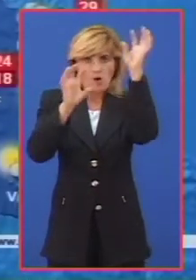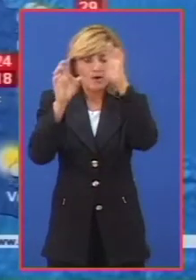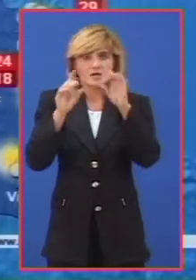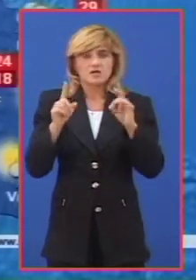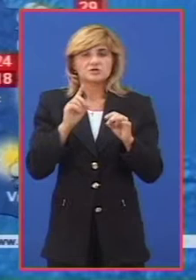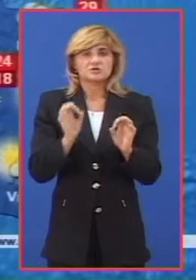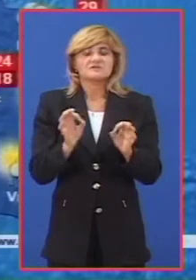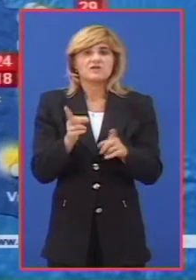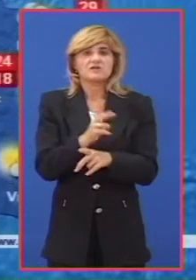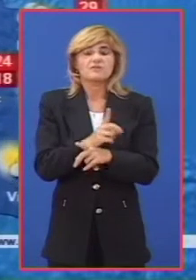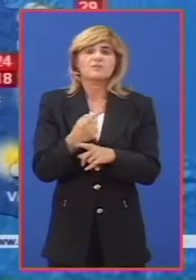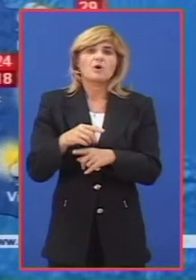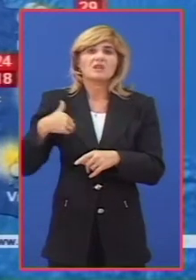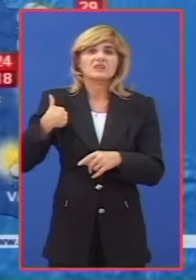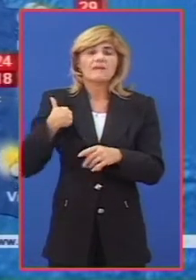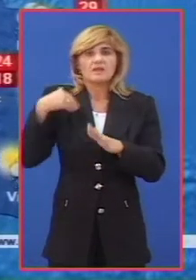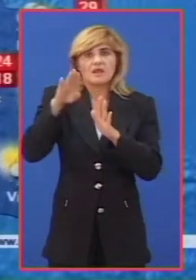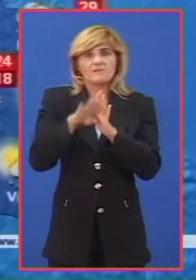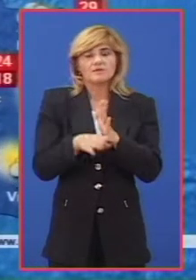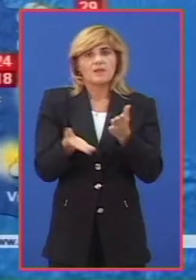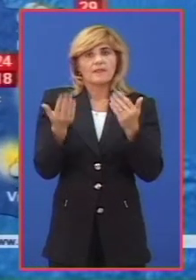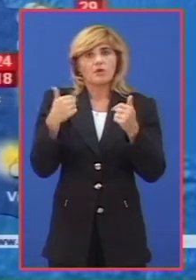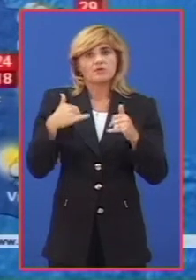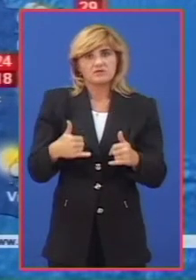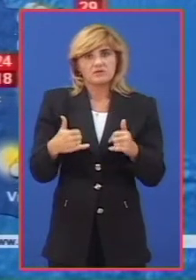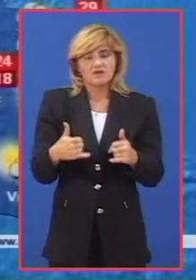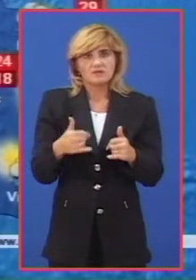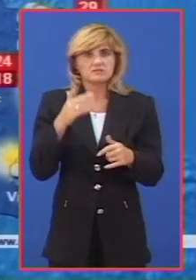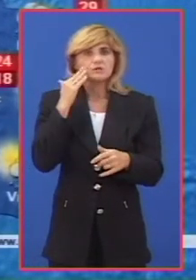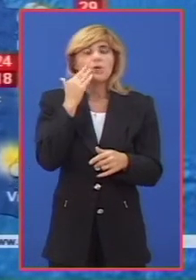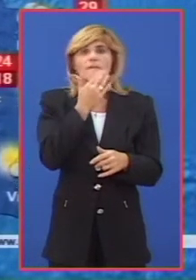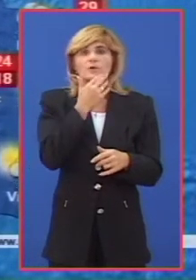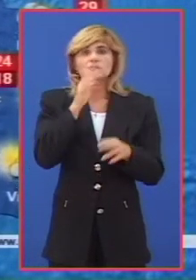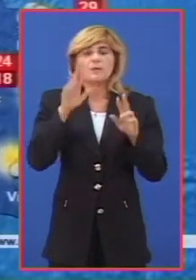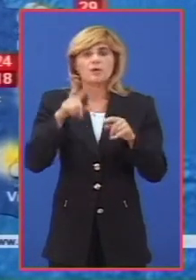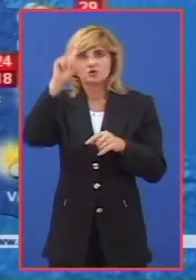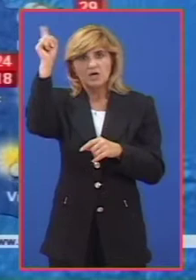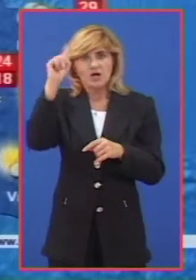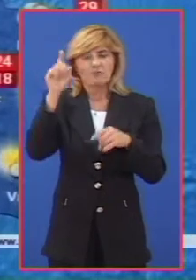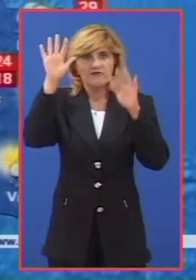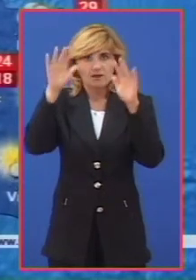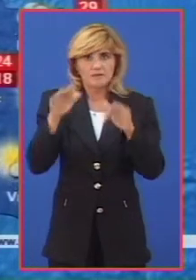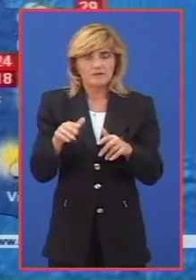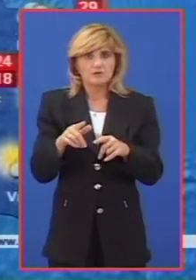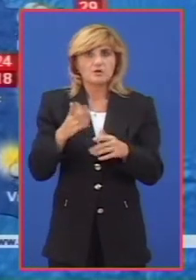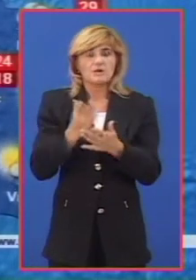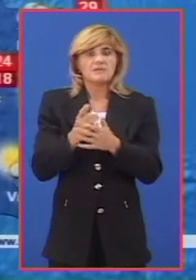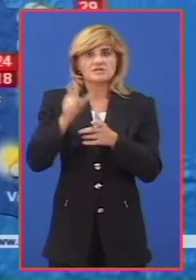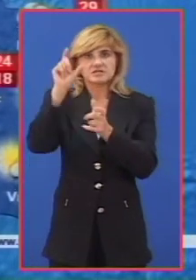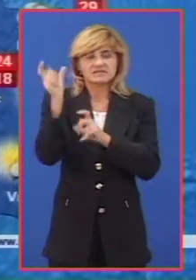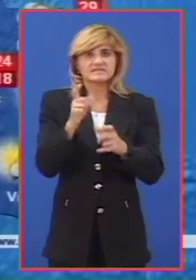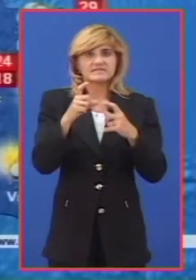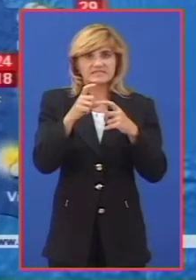vreme sa temperaturama znatno nižim nego danas. Posle podnesu mogući pljuskovi i grmljavina. Duva će slab do umeren